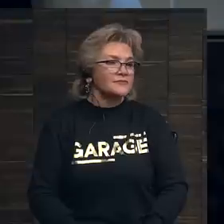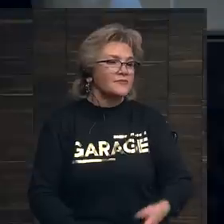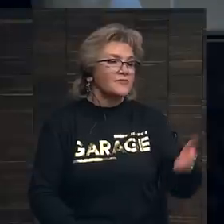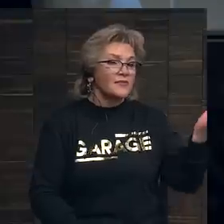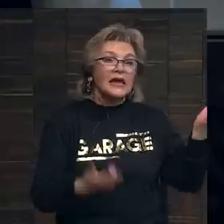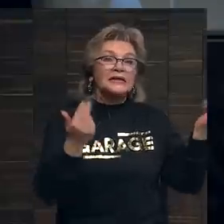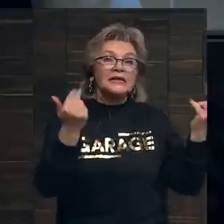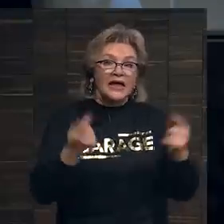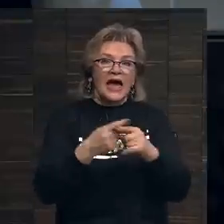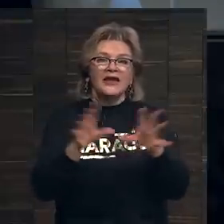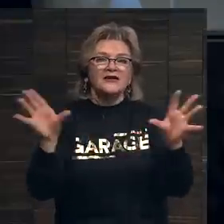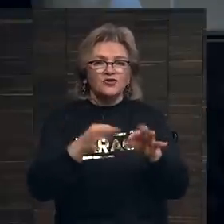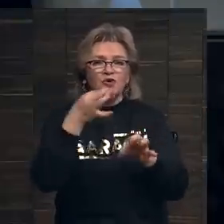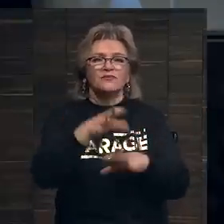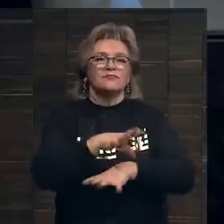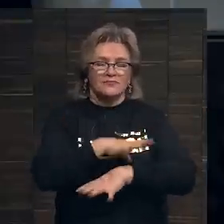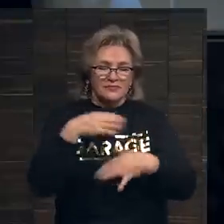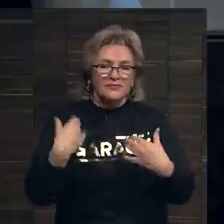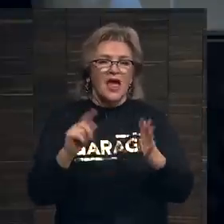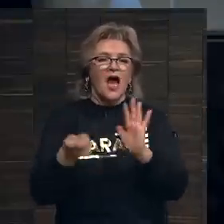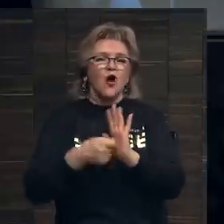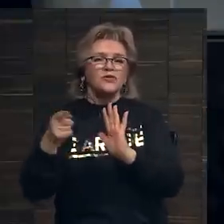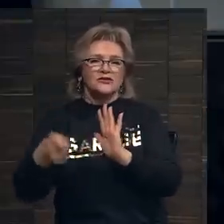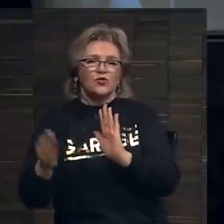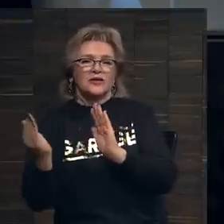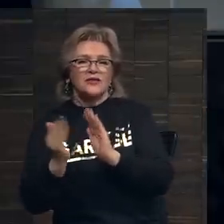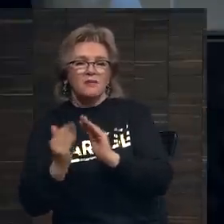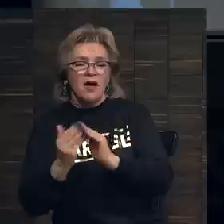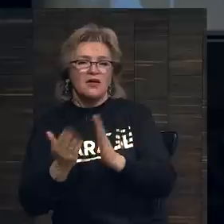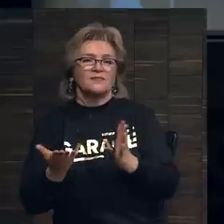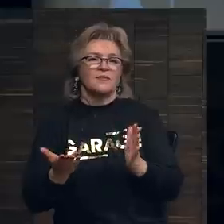Да, здесь это все уже упоминалось. Аукционные дома